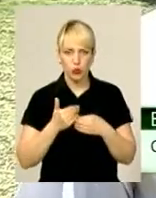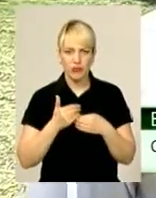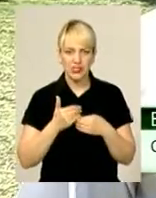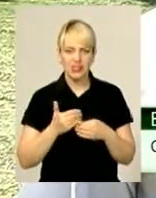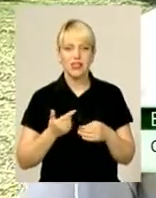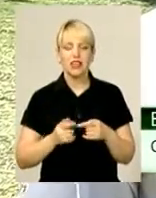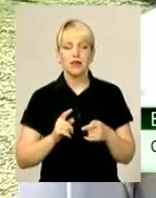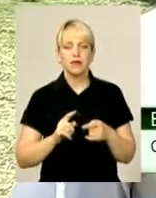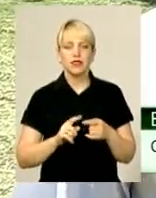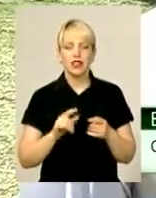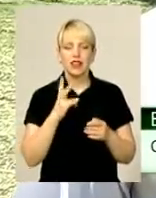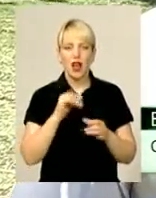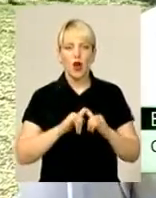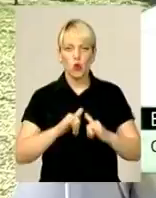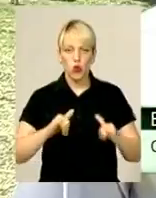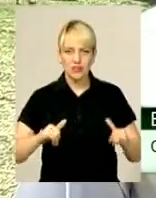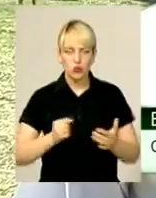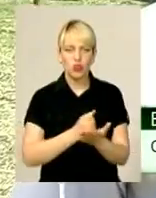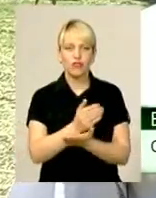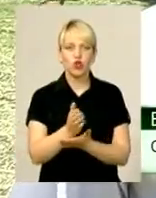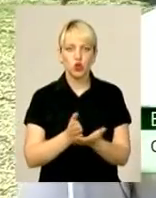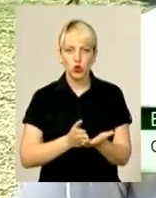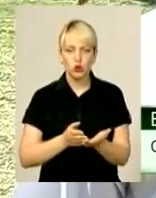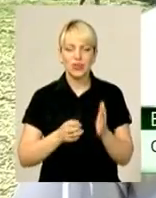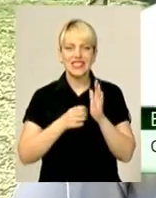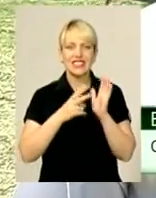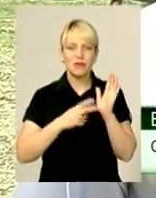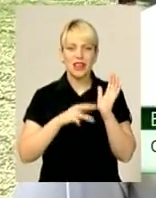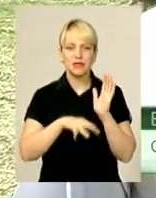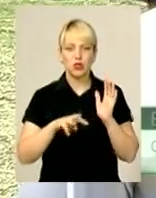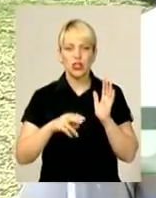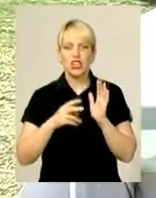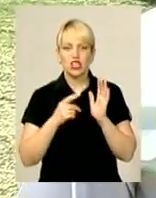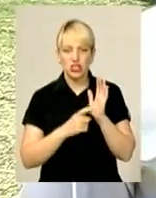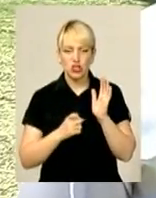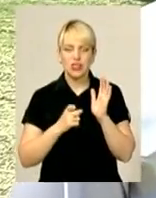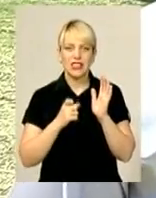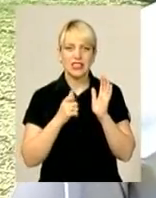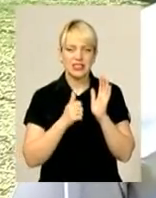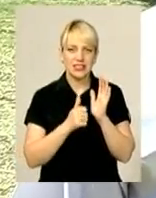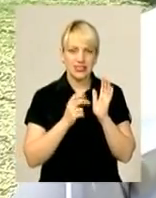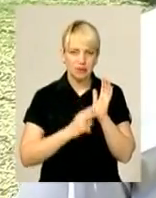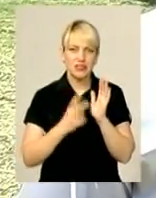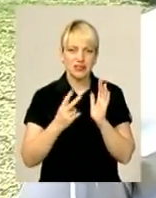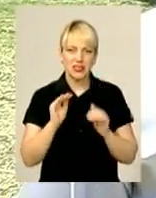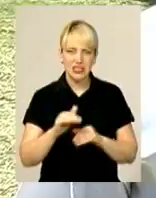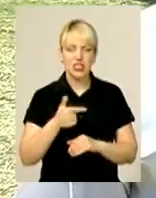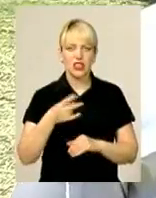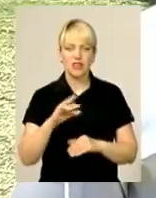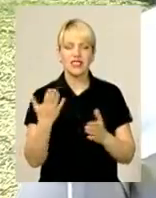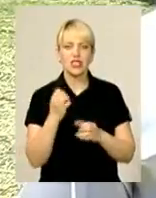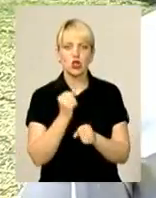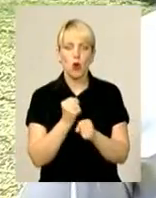з тим, що ми об'язнялися на розвиток інфраструктури, це 17 мільйонів 762 тисячі гривень, з яких ми вже зробили